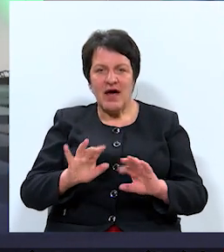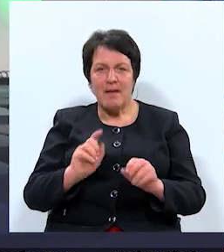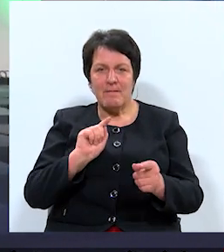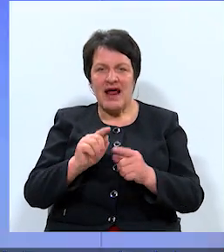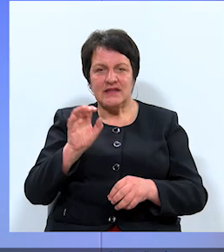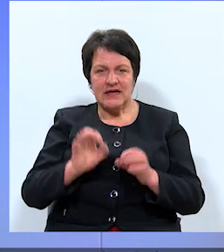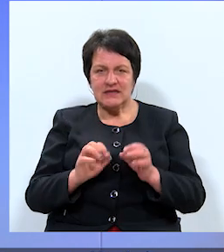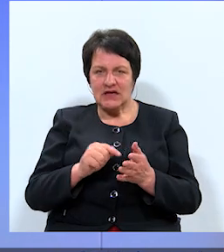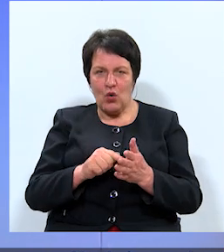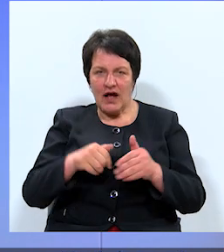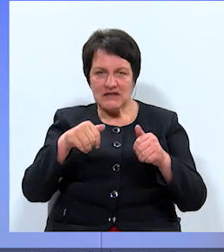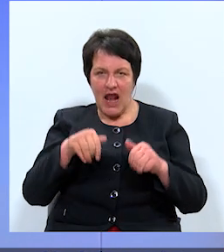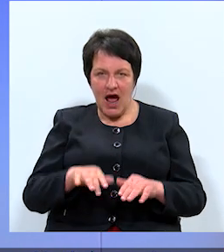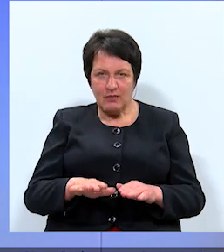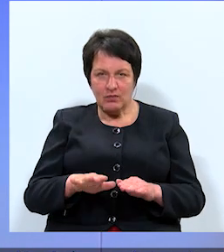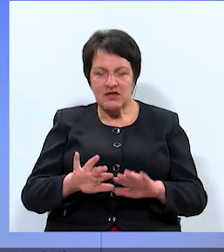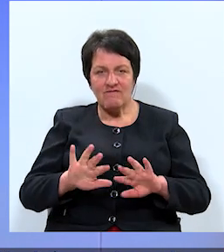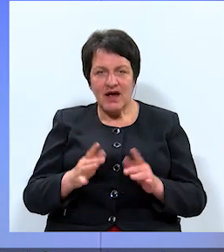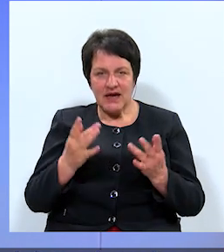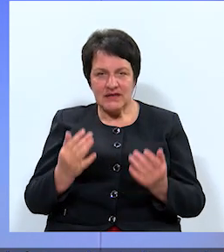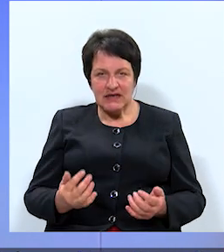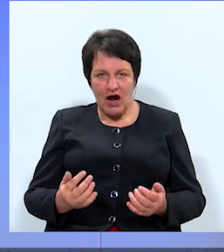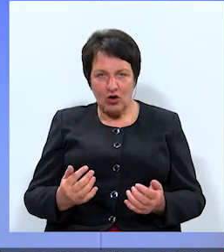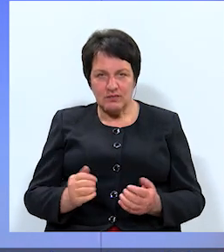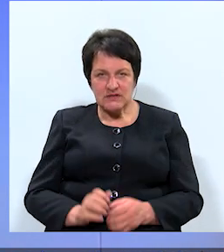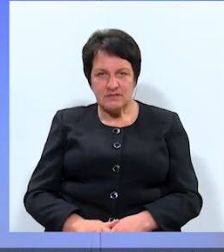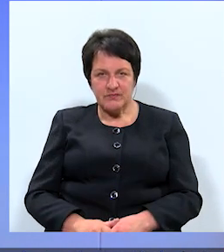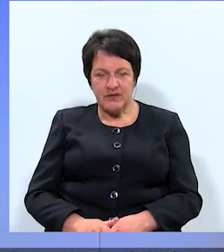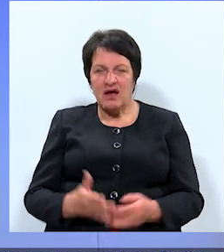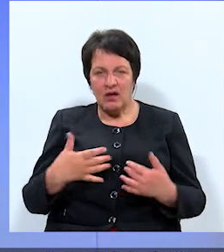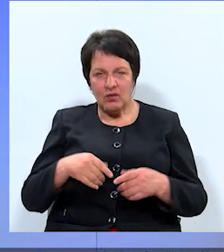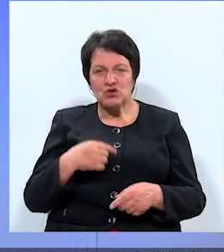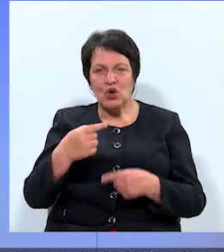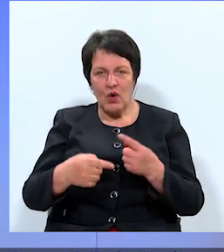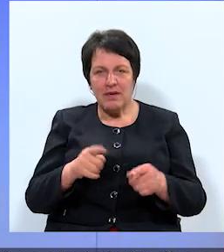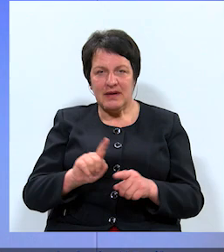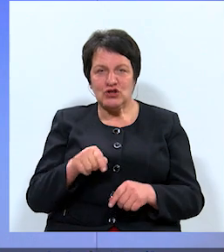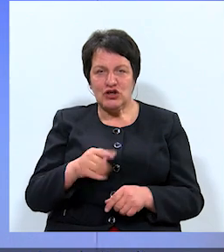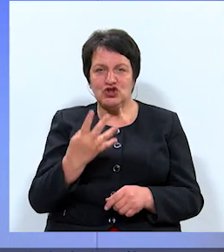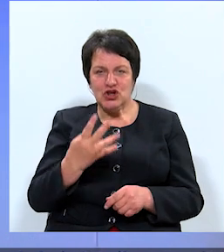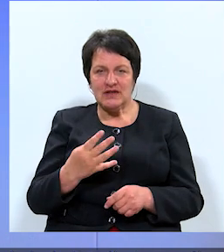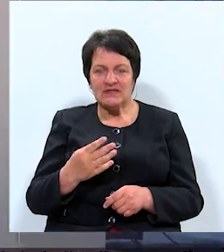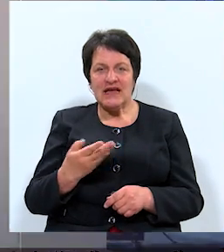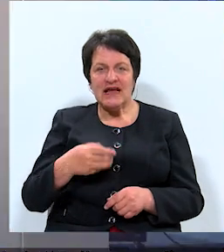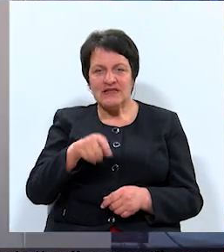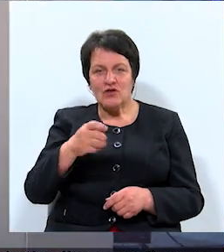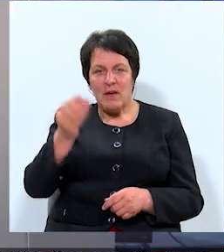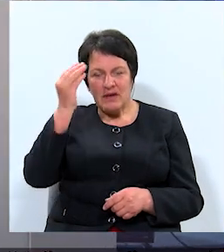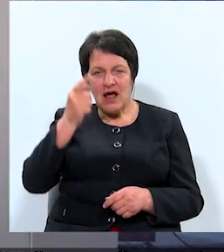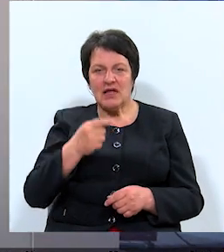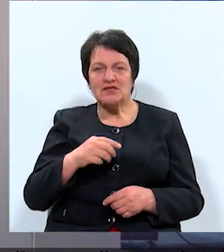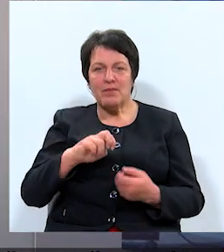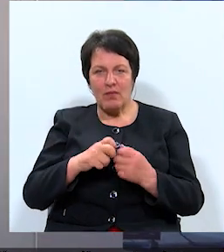taisīsks lēmums vai risinājums. Jums jau brojām ir šīs četras iedzīvotāju minētās